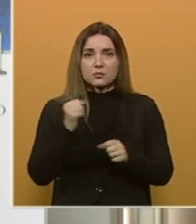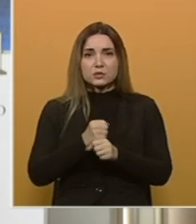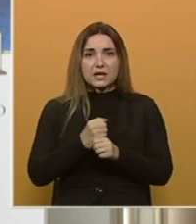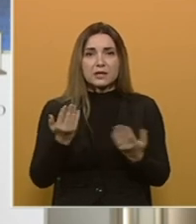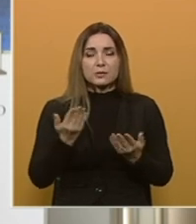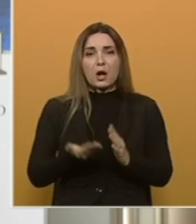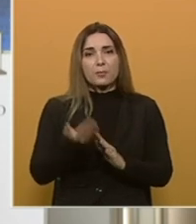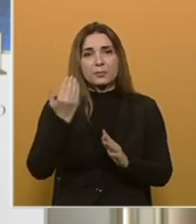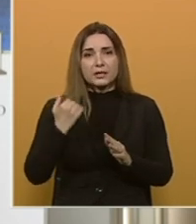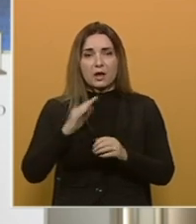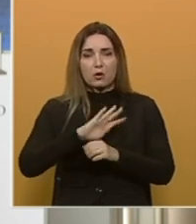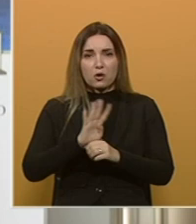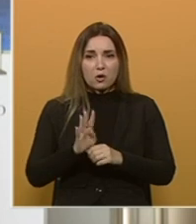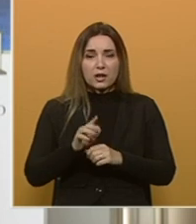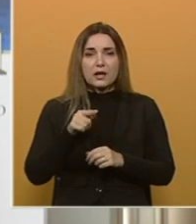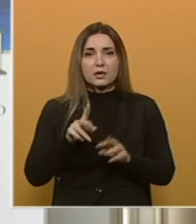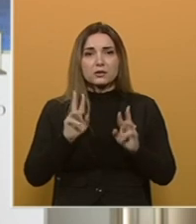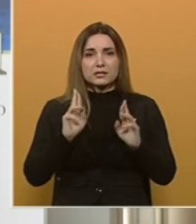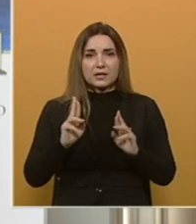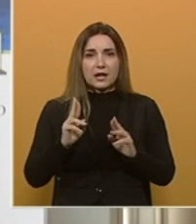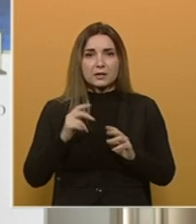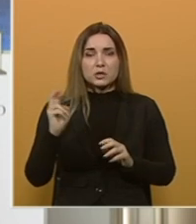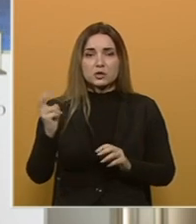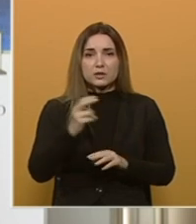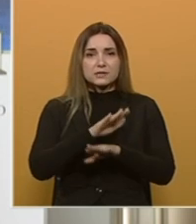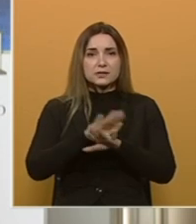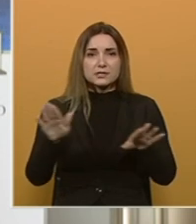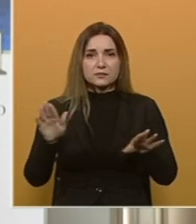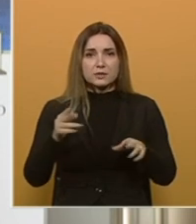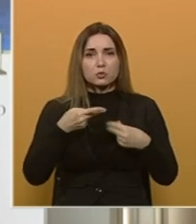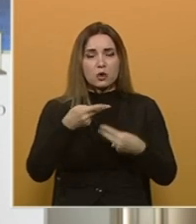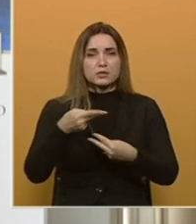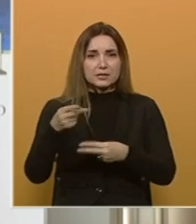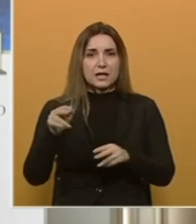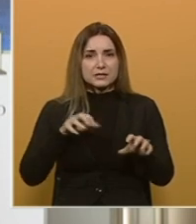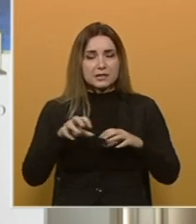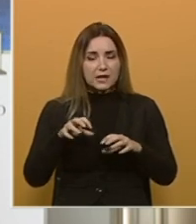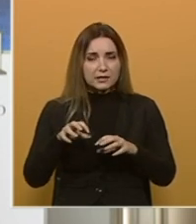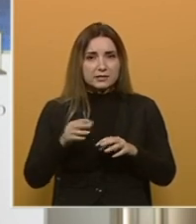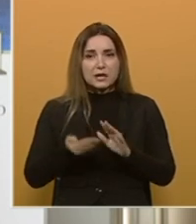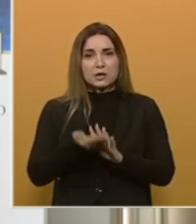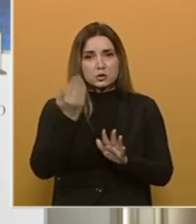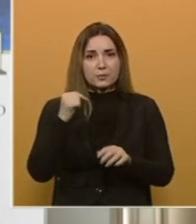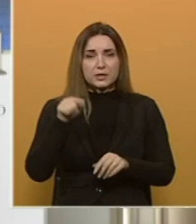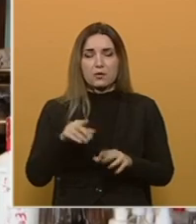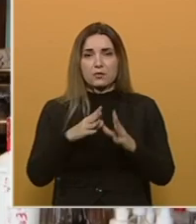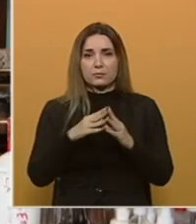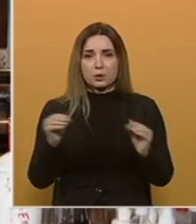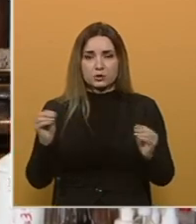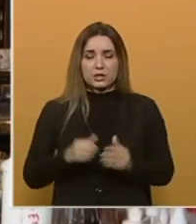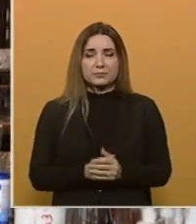korone. Tako da se nadam da će se odazvati svi ugostiteljski radnici i da što prije ovo stanje prođe.